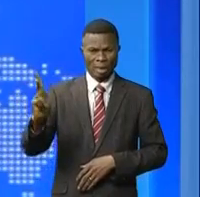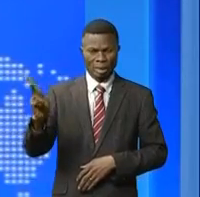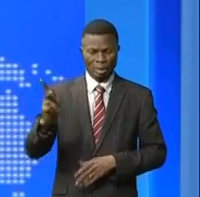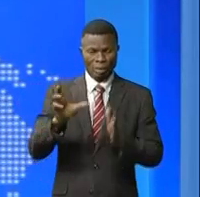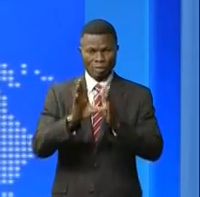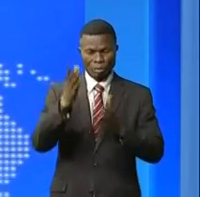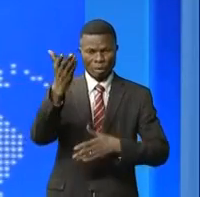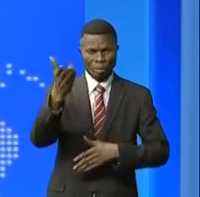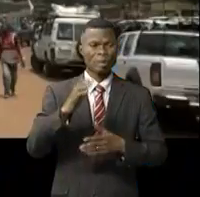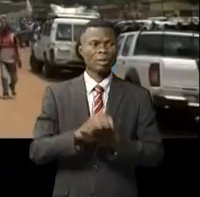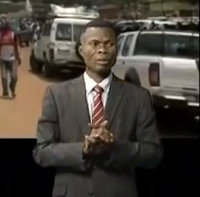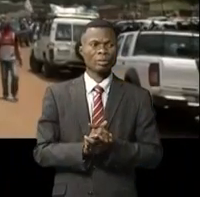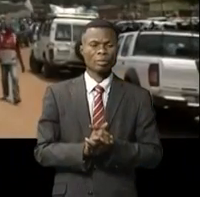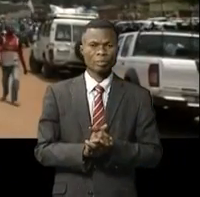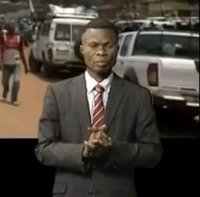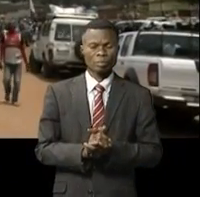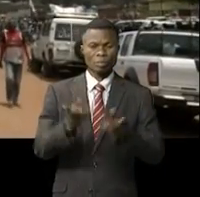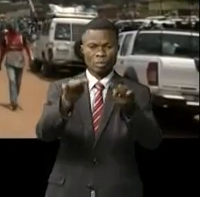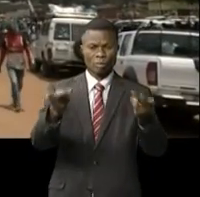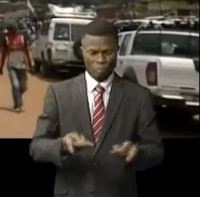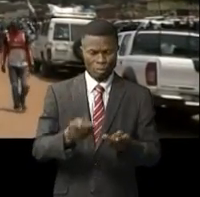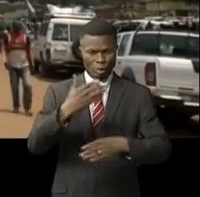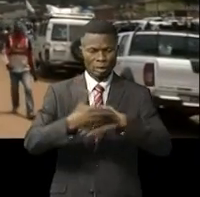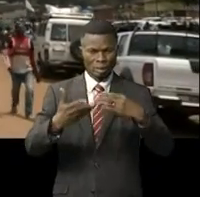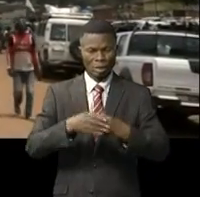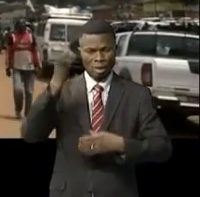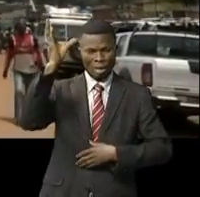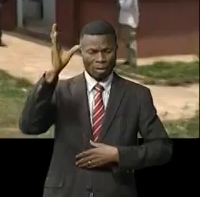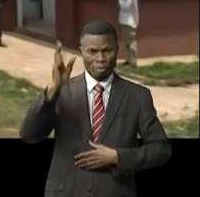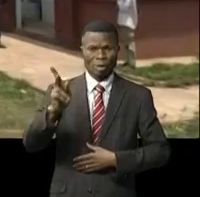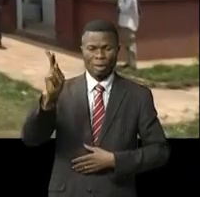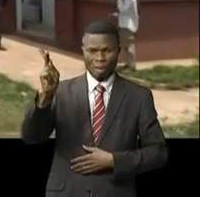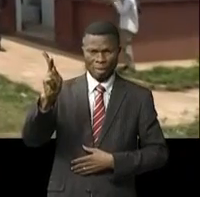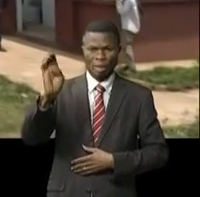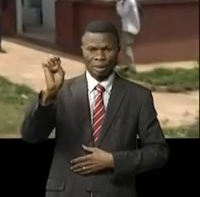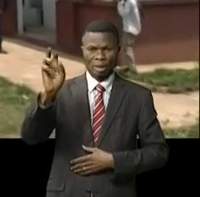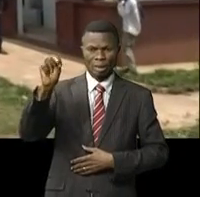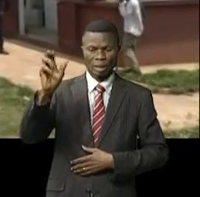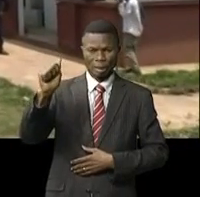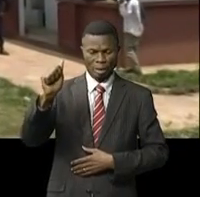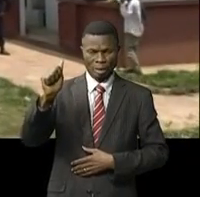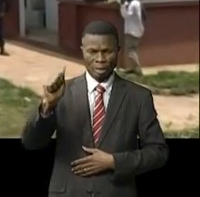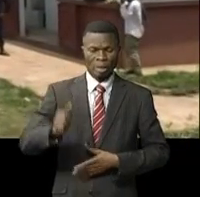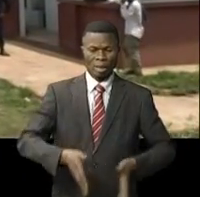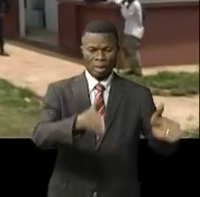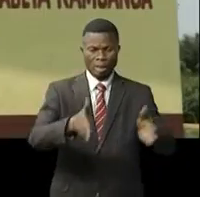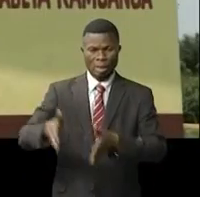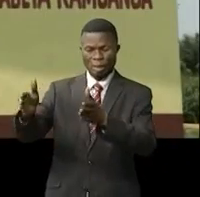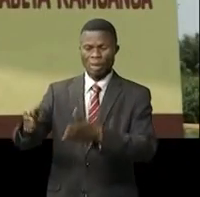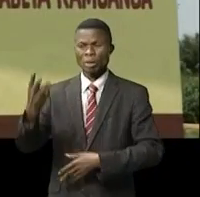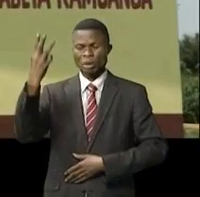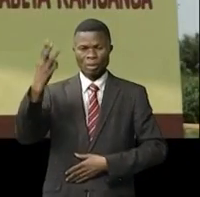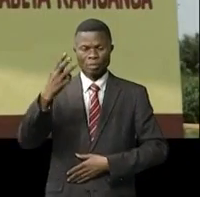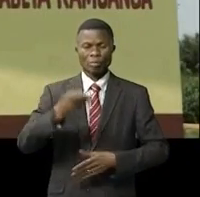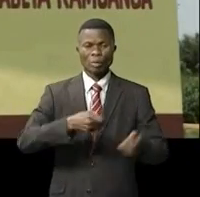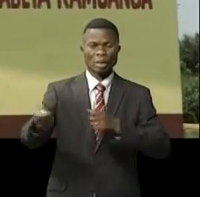Regardez. Construit au beau milieu de la commune rurale de Kenakuna et constitué de trois pavillons, le marché central